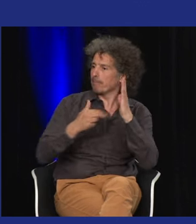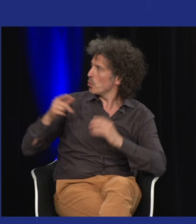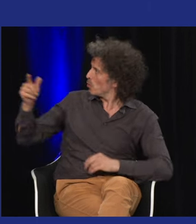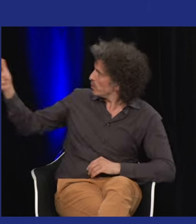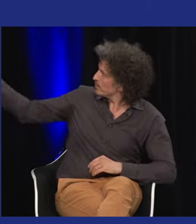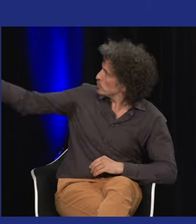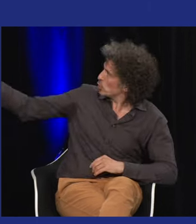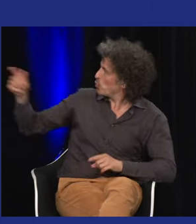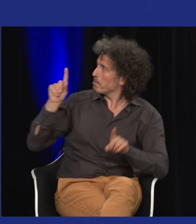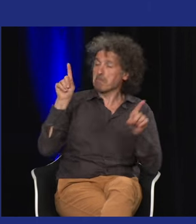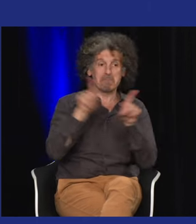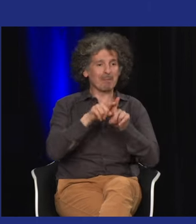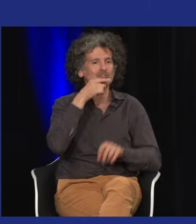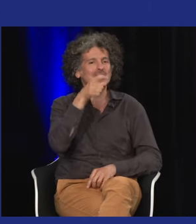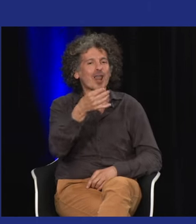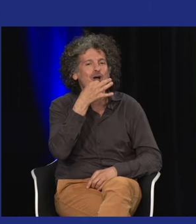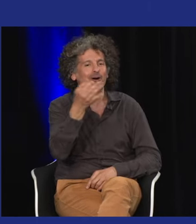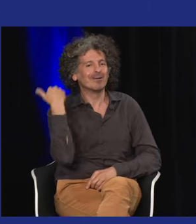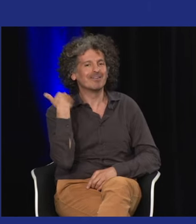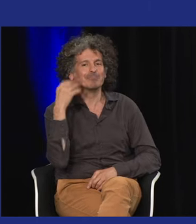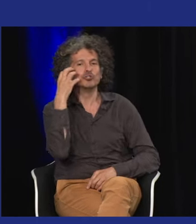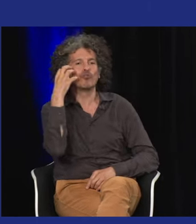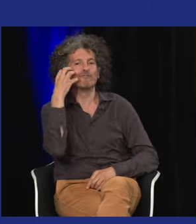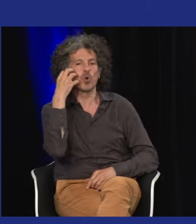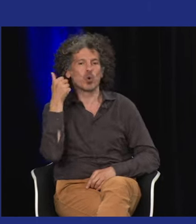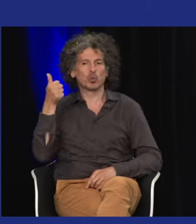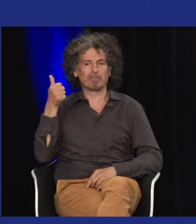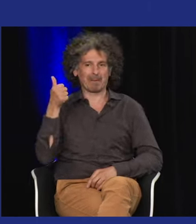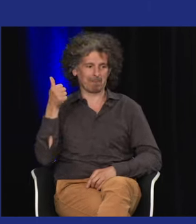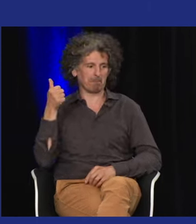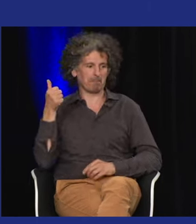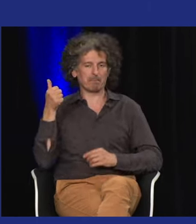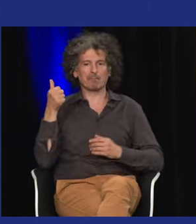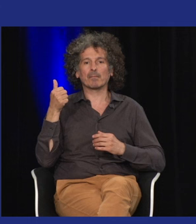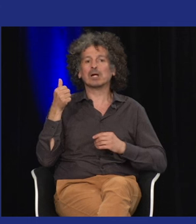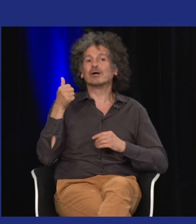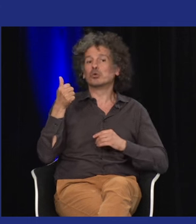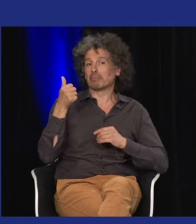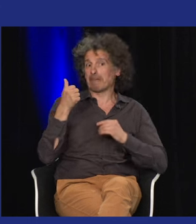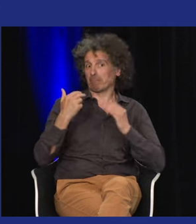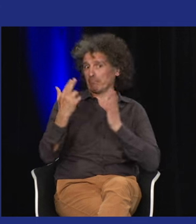donc il y a deux tableaux deux dessins ce que je disais tout à l'heure de Guy Bouchevot